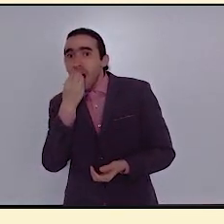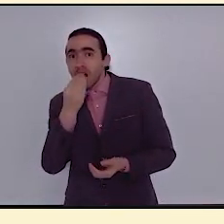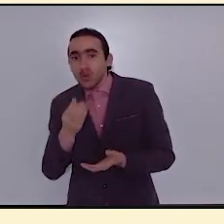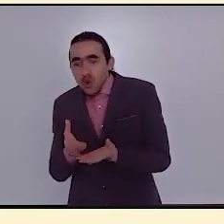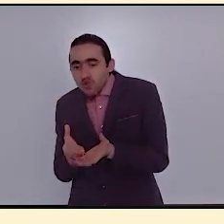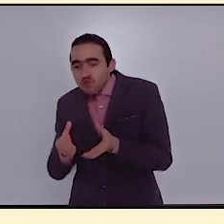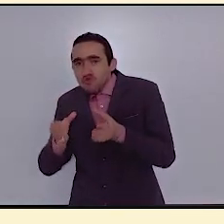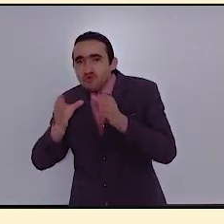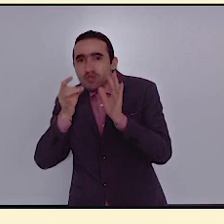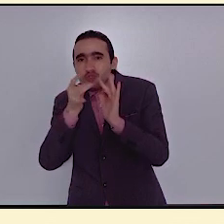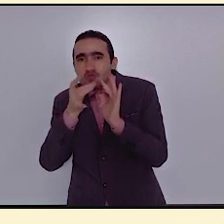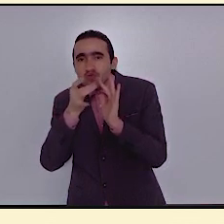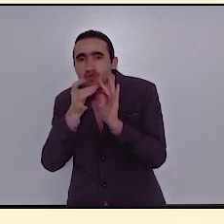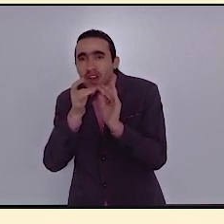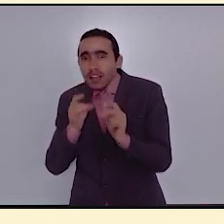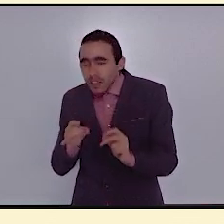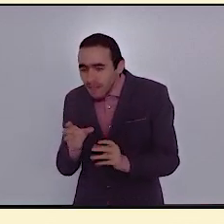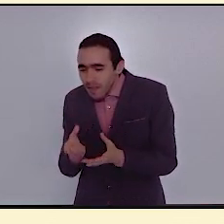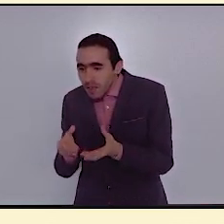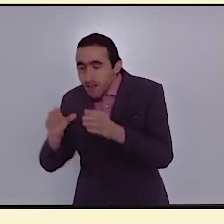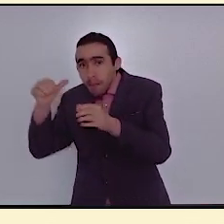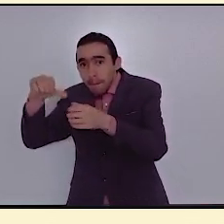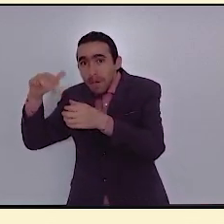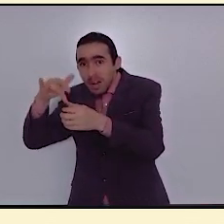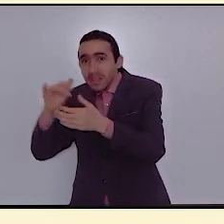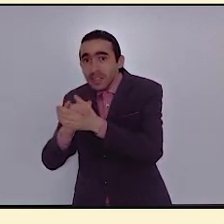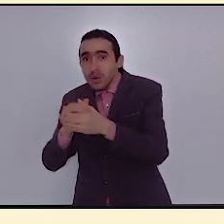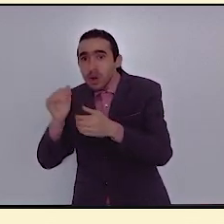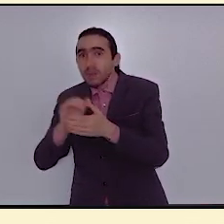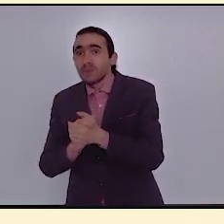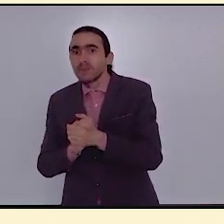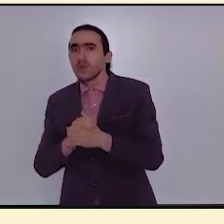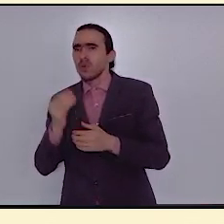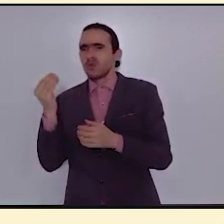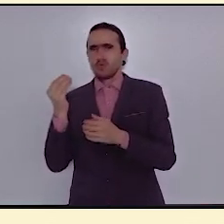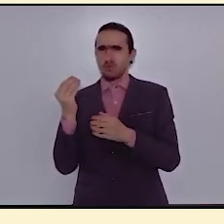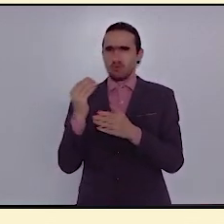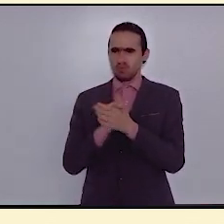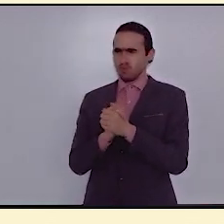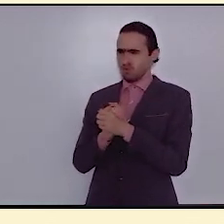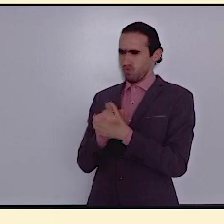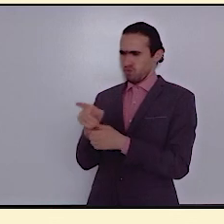يبدو أنها بقايا رحلة هذا ما قاله الغراب لنفسه